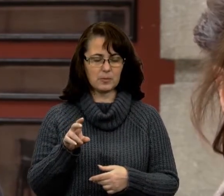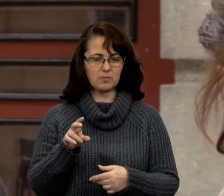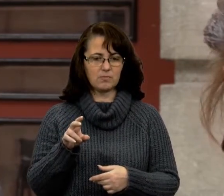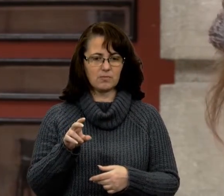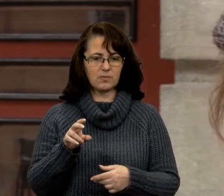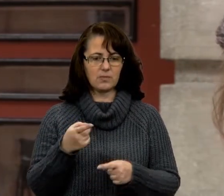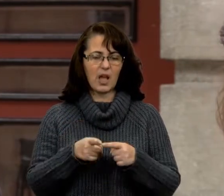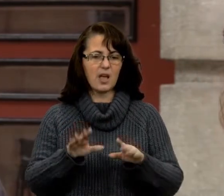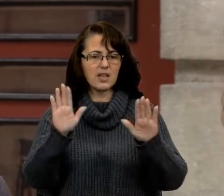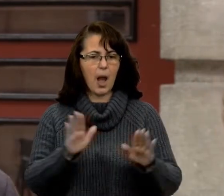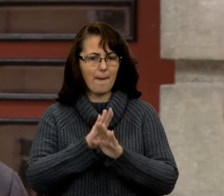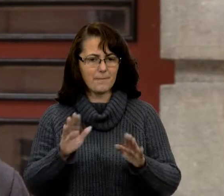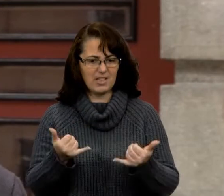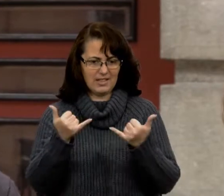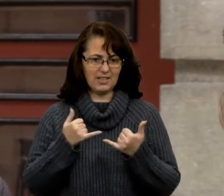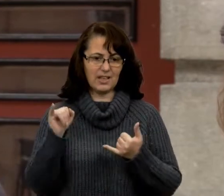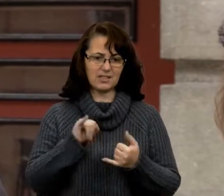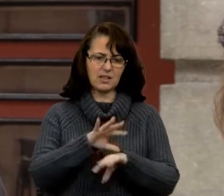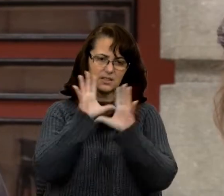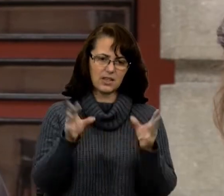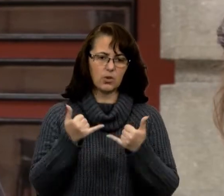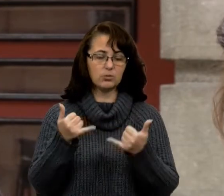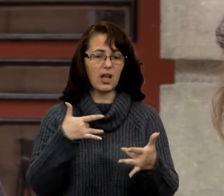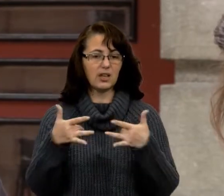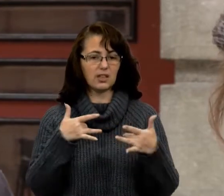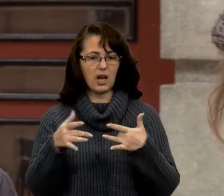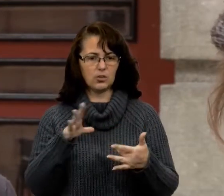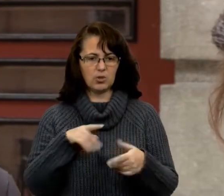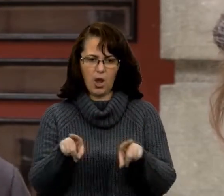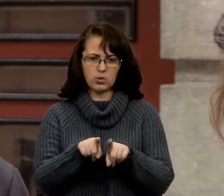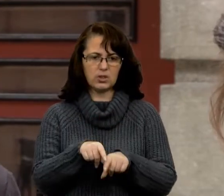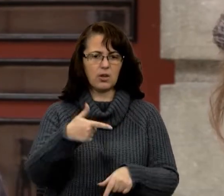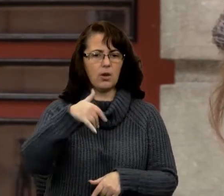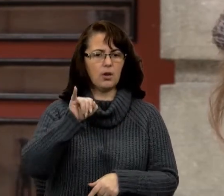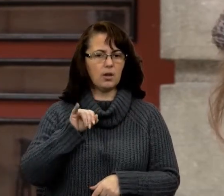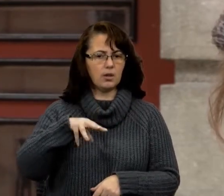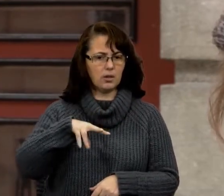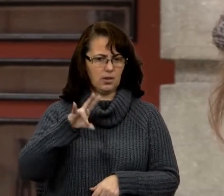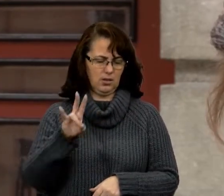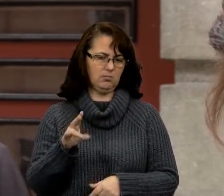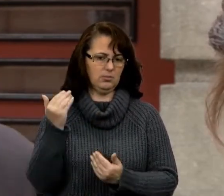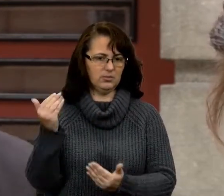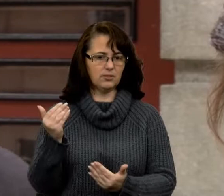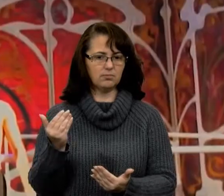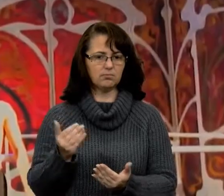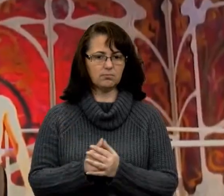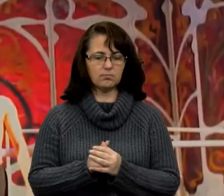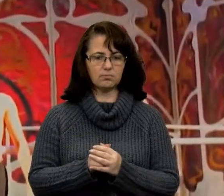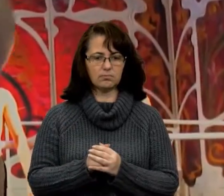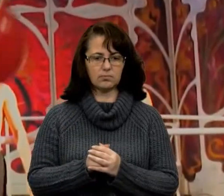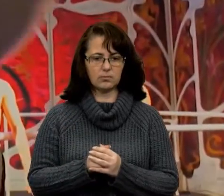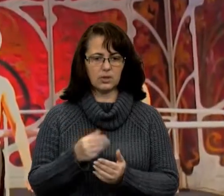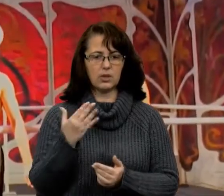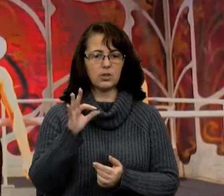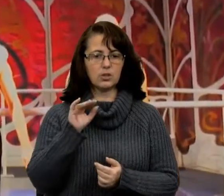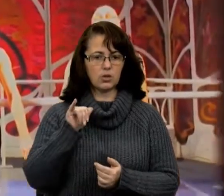особисто та й, мабуть, загалом для театру стала певним гімном. Гімном Віктюка, можна сказати. Шоу